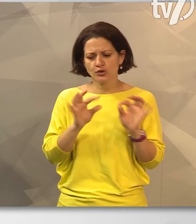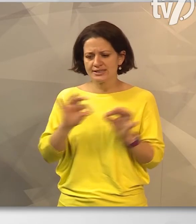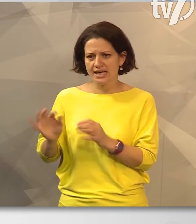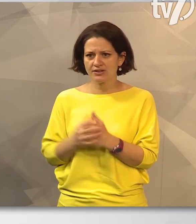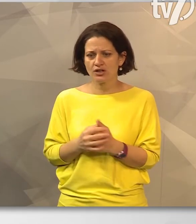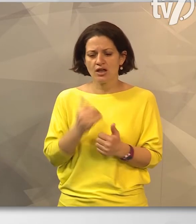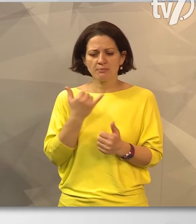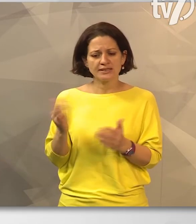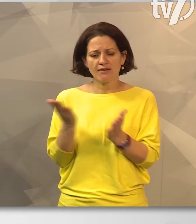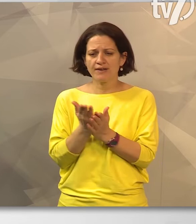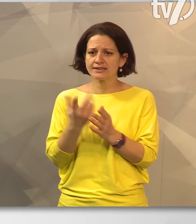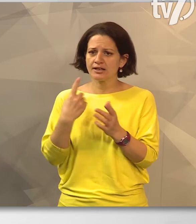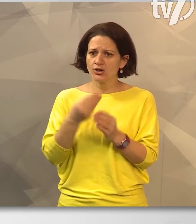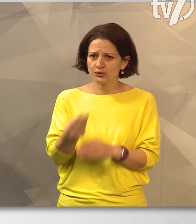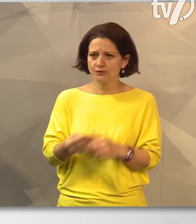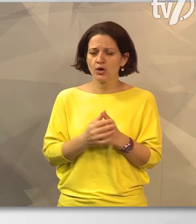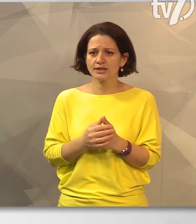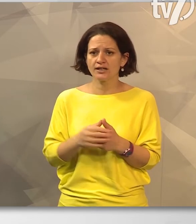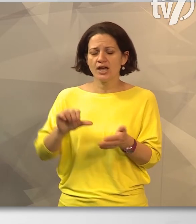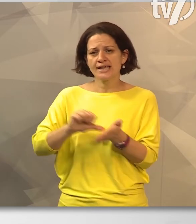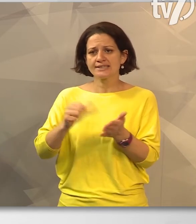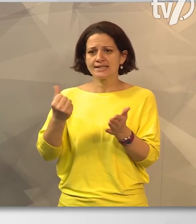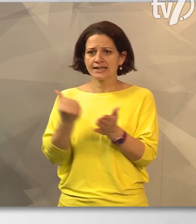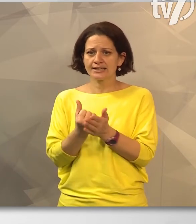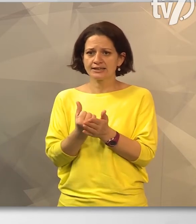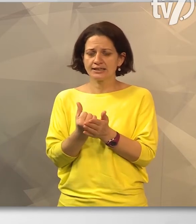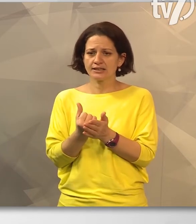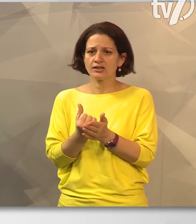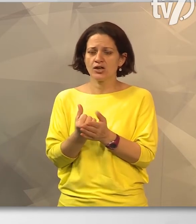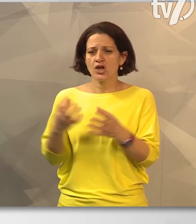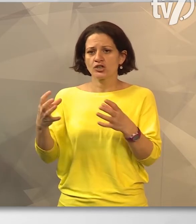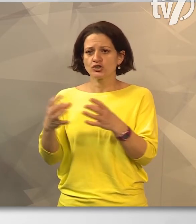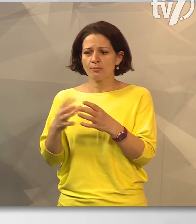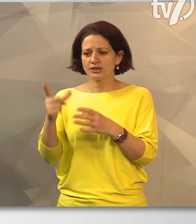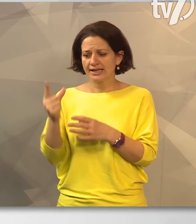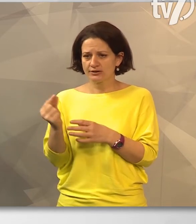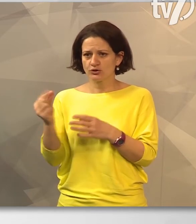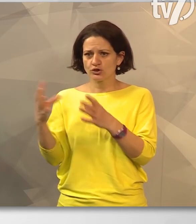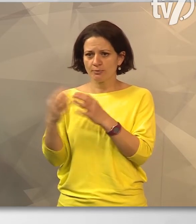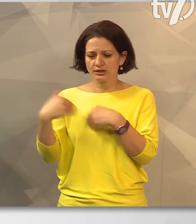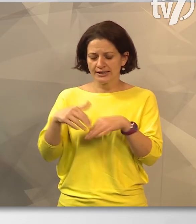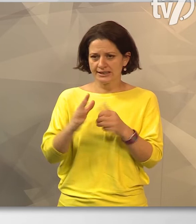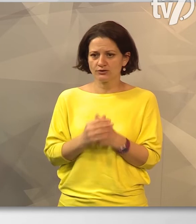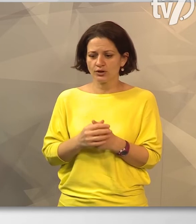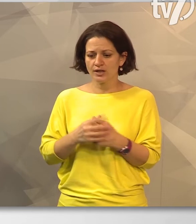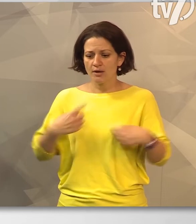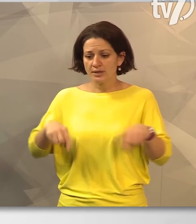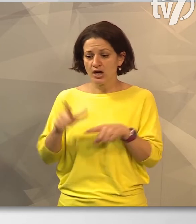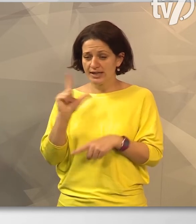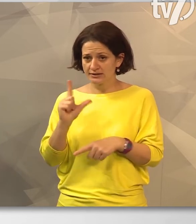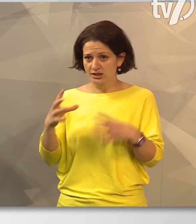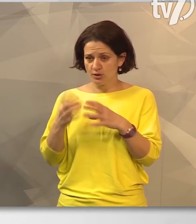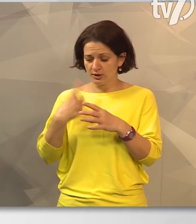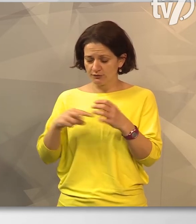jobb volt a szervezés, minden felhétel adott volt. A Szegedé-Gudvill Pharma a Boka Hoki csapat a kettő csapattal indult. Mi a kettes csapat